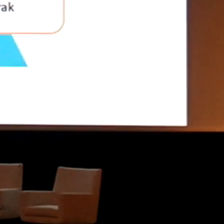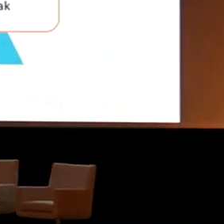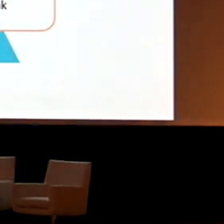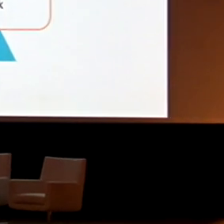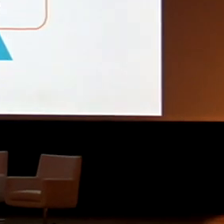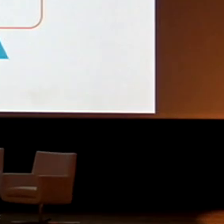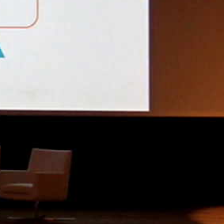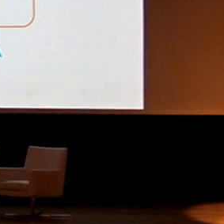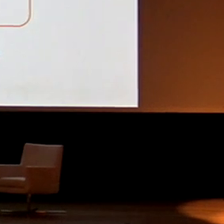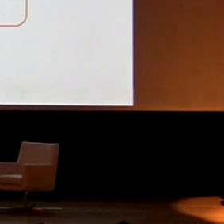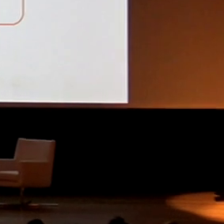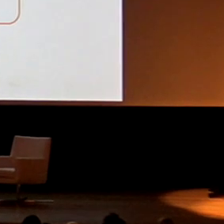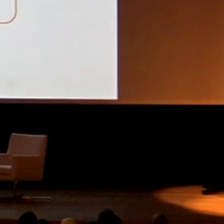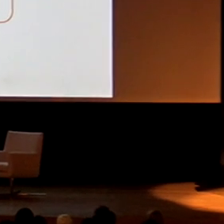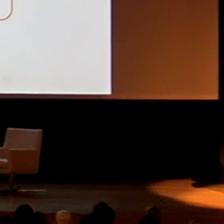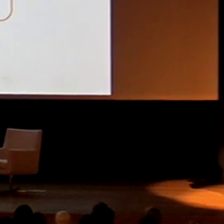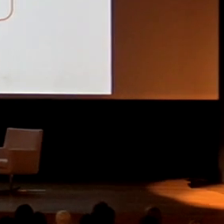Eta gero, esan bezala,